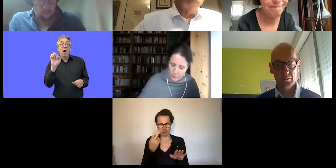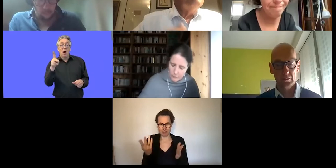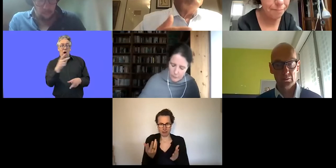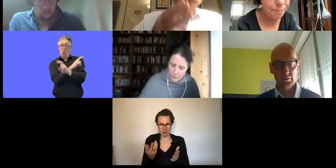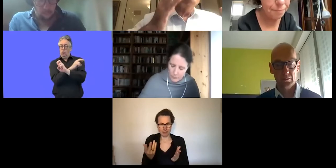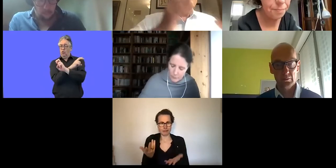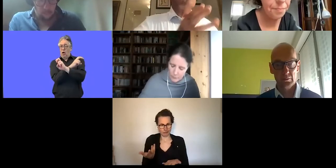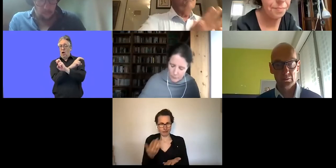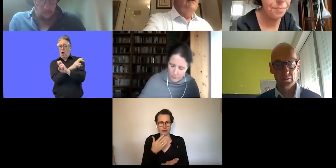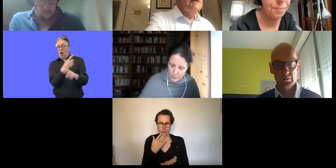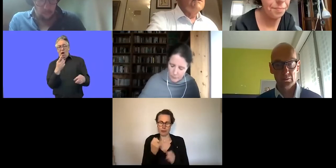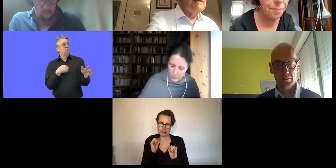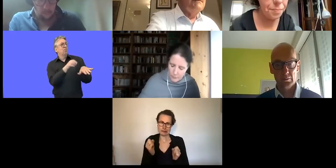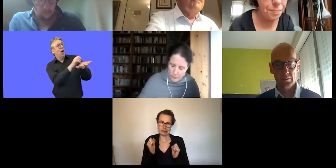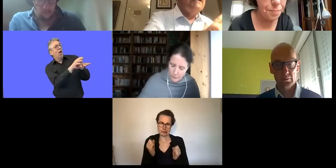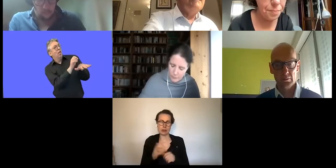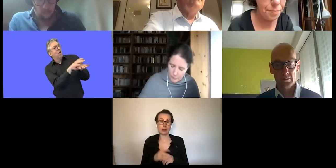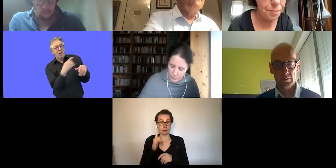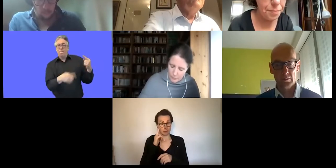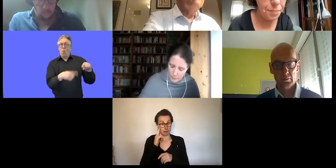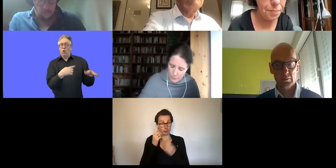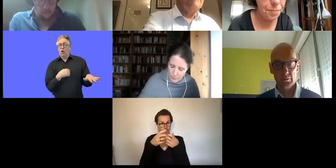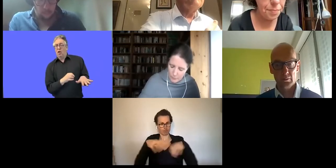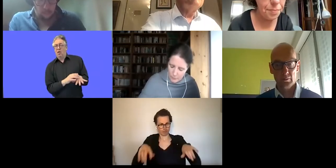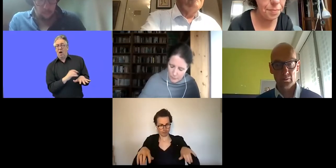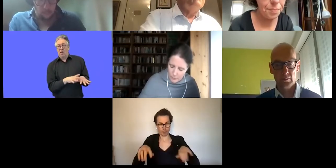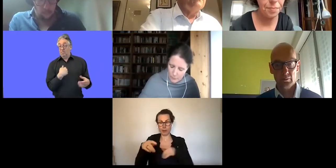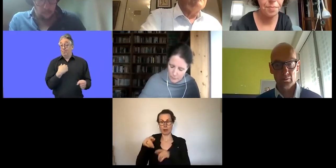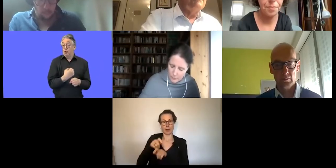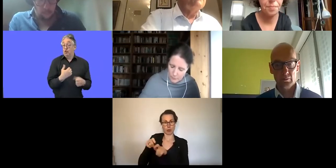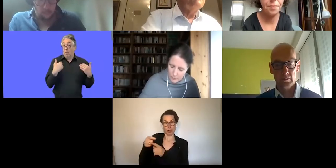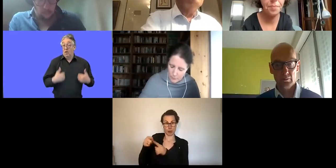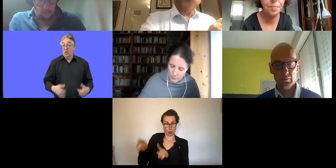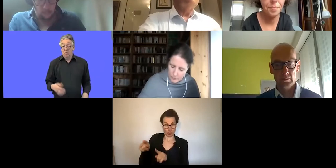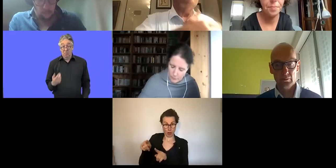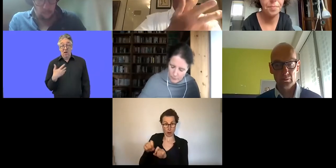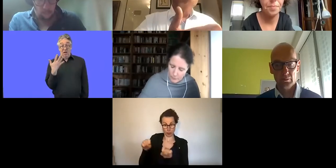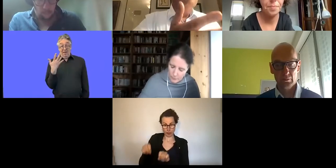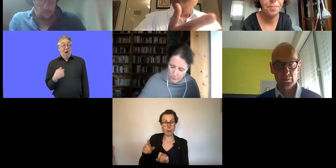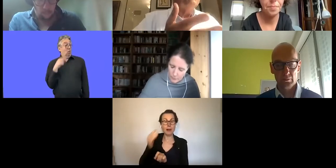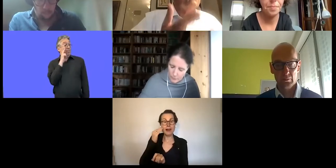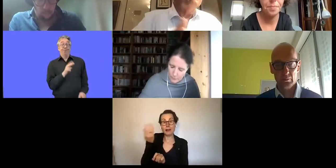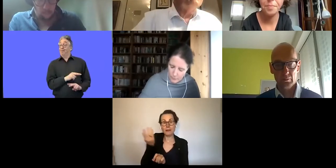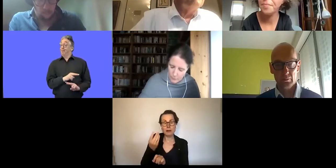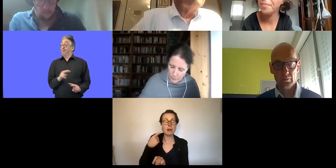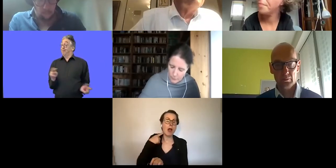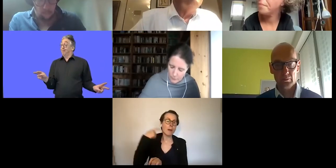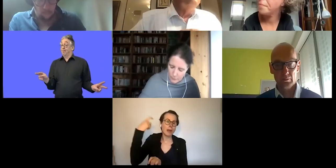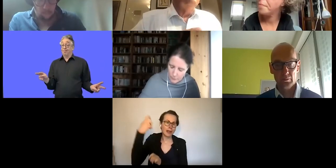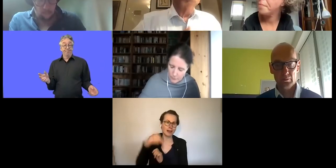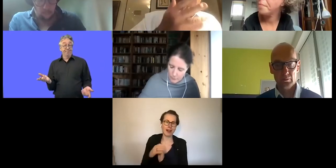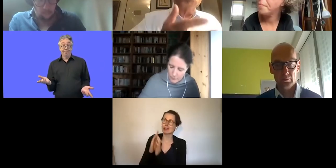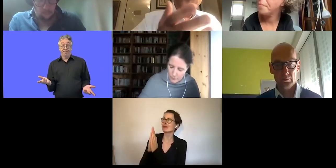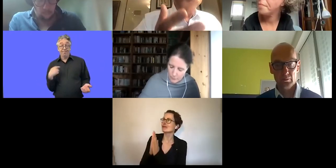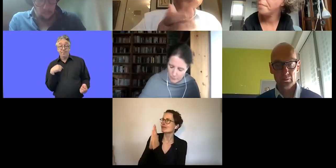Wenn die Menschen in einem Sondersystem leben, dann lernen sie Abhängigkeit. Sie lernen bedürftig sein